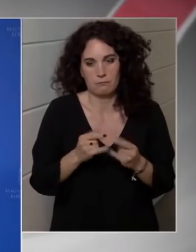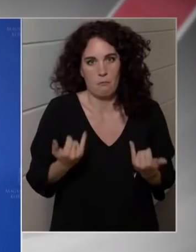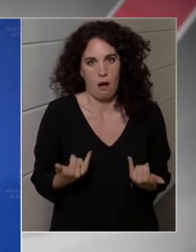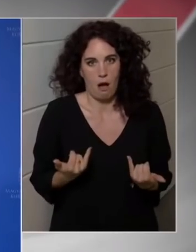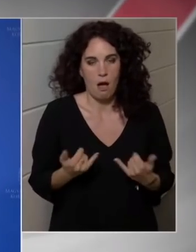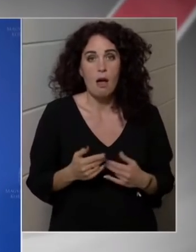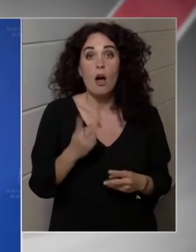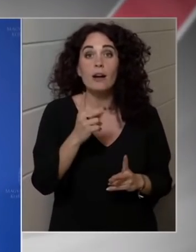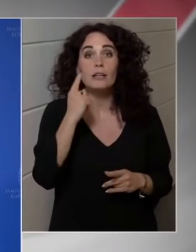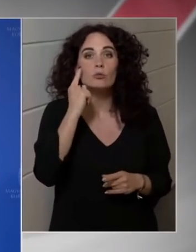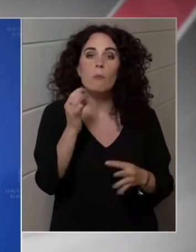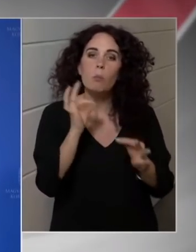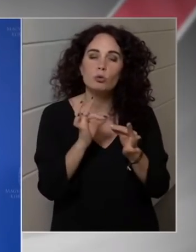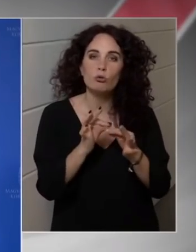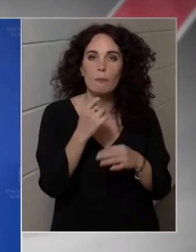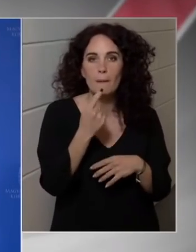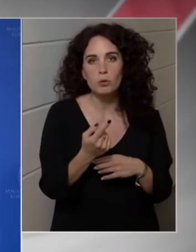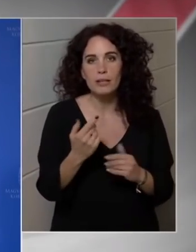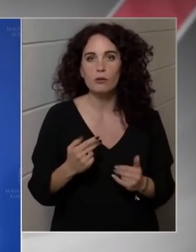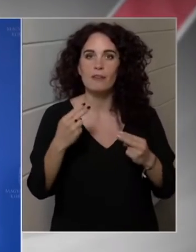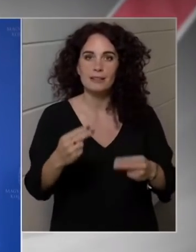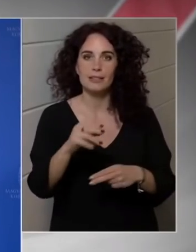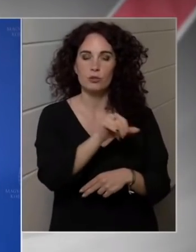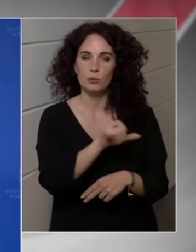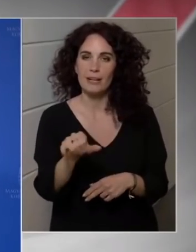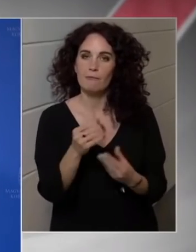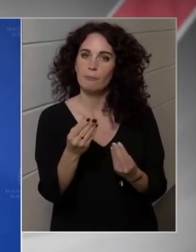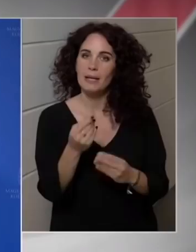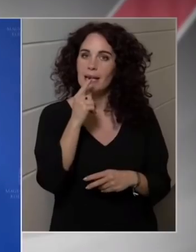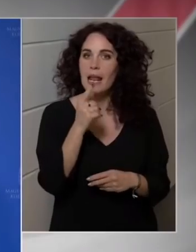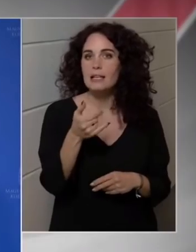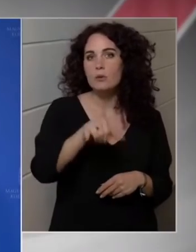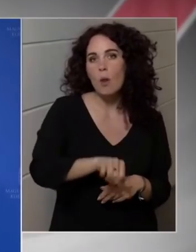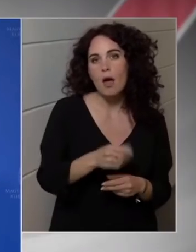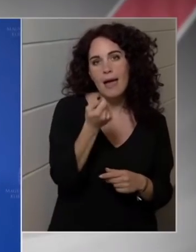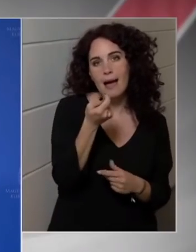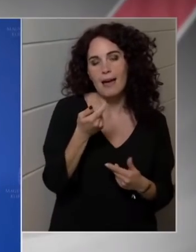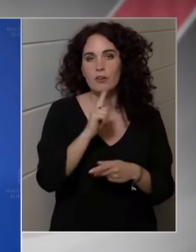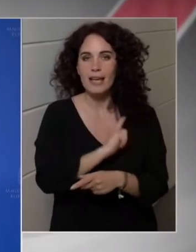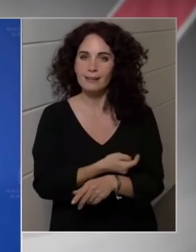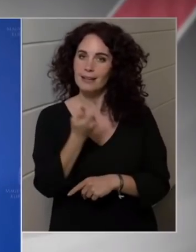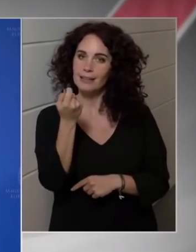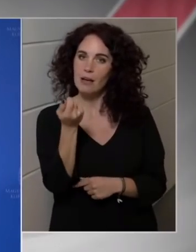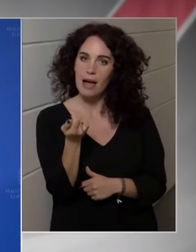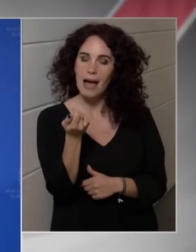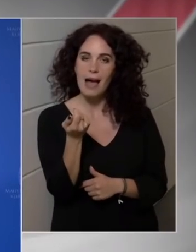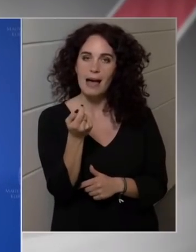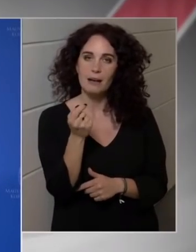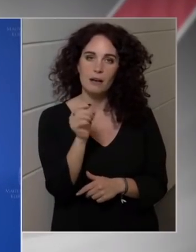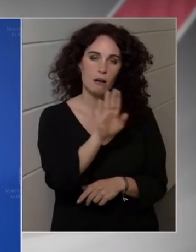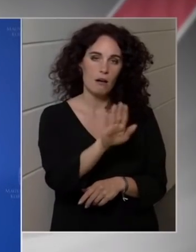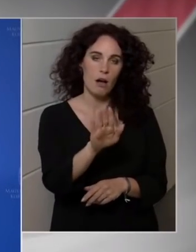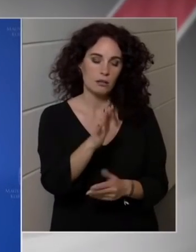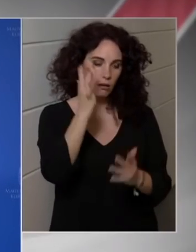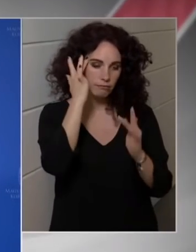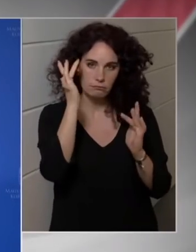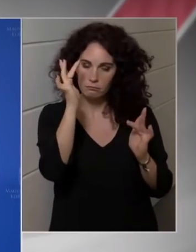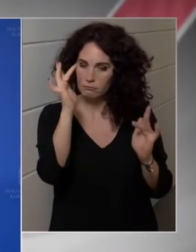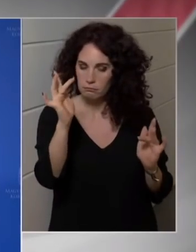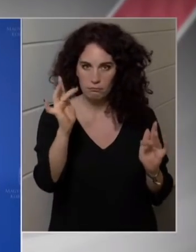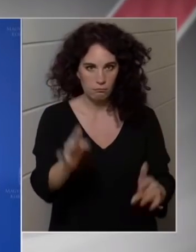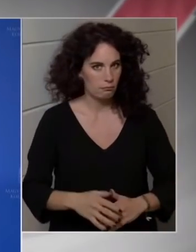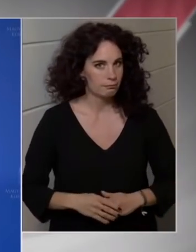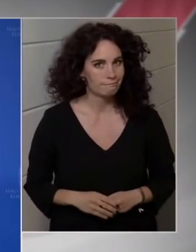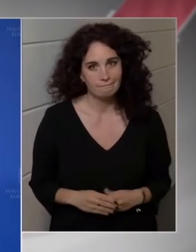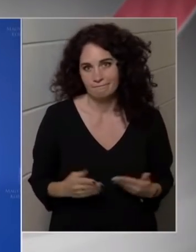be kell vallani őszintén, hogy nyilván soha több bizonytalanság nem volt, mint ma. Aki jövő évre meg